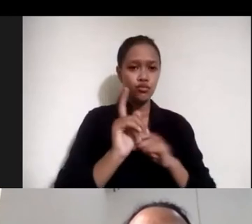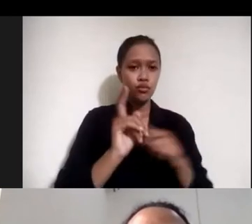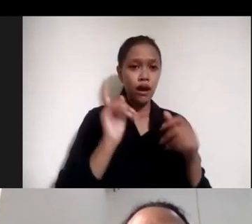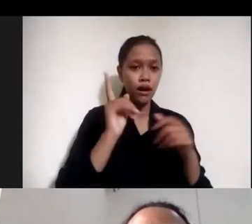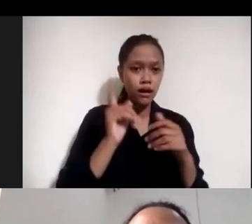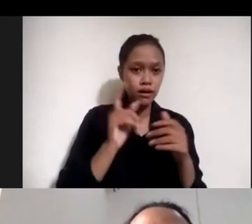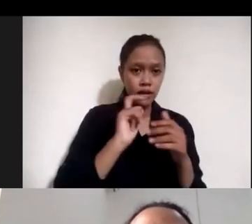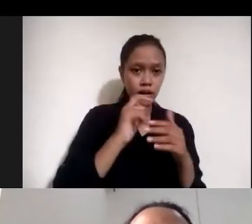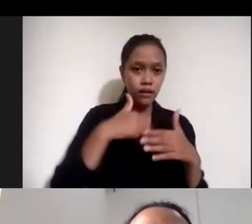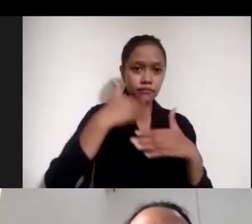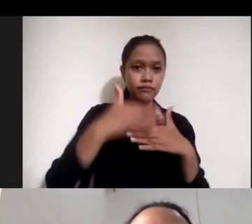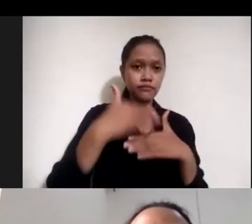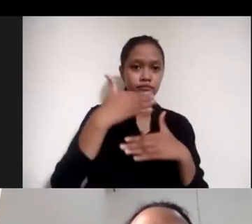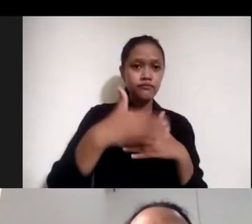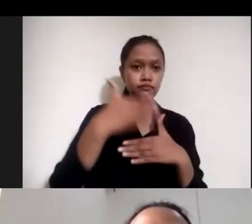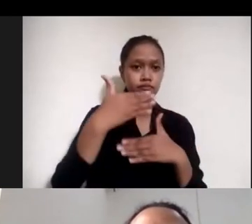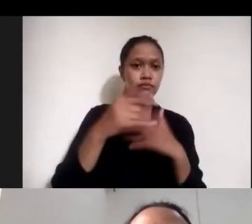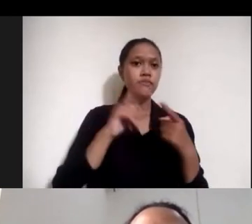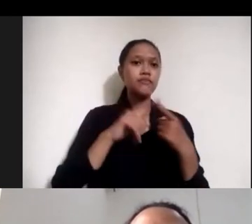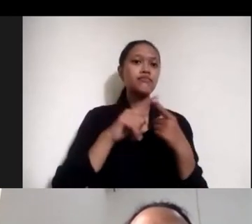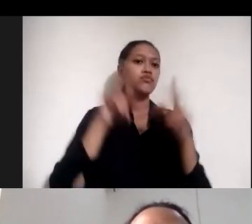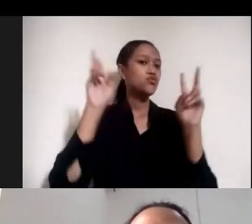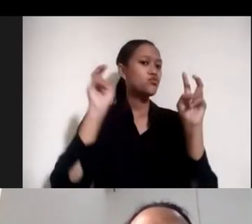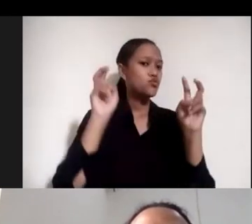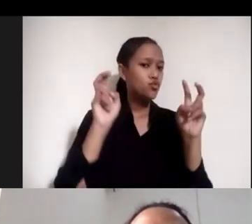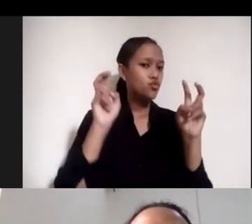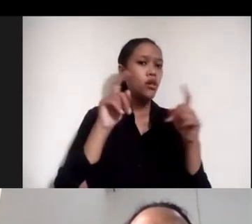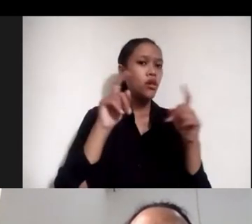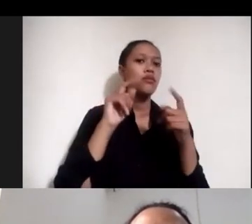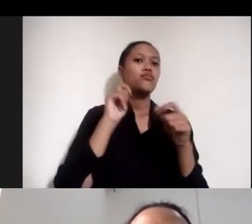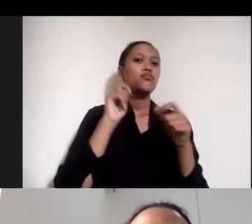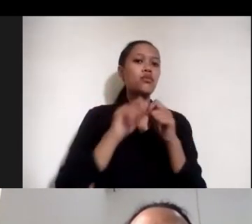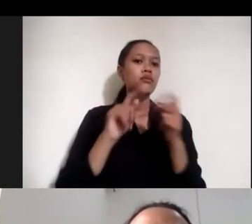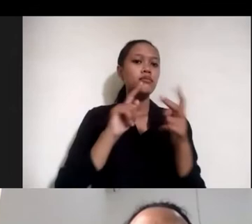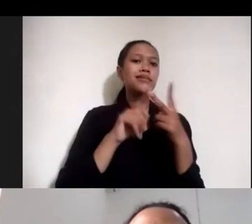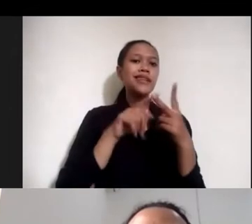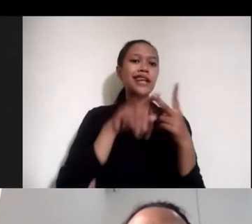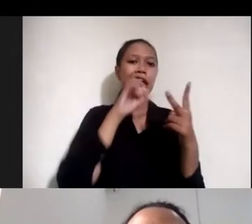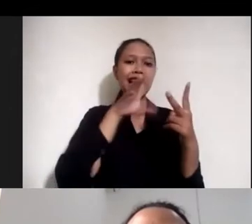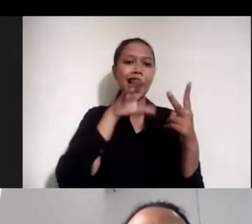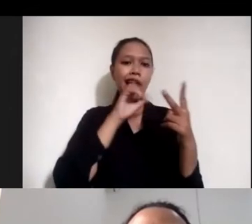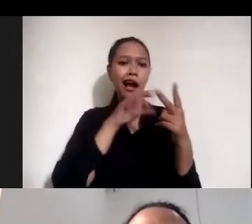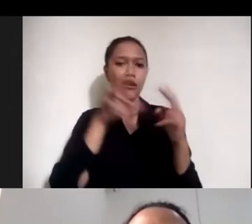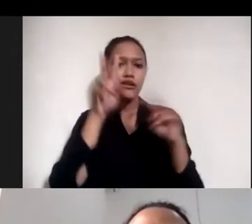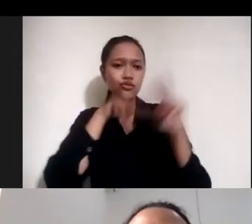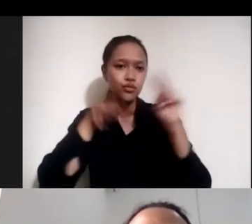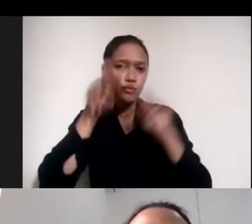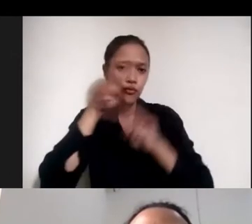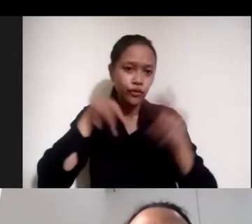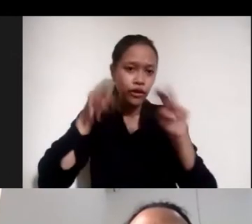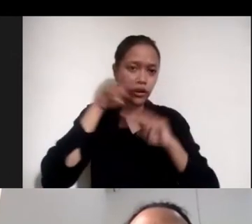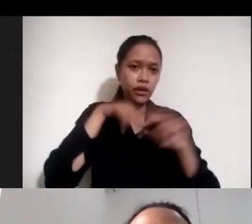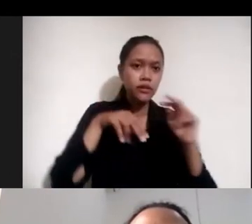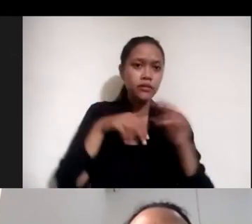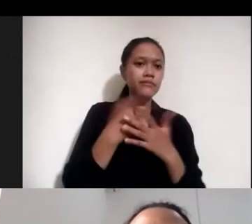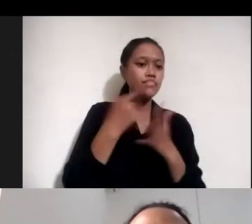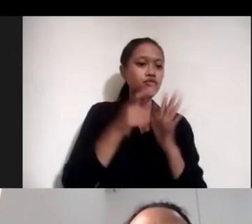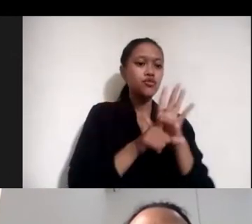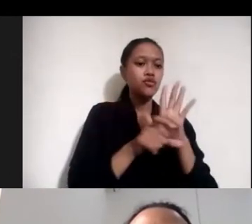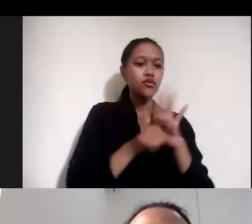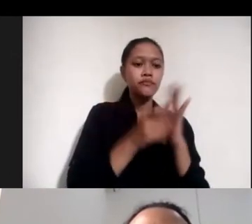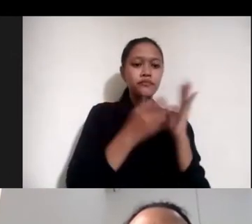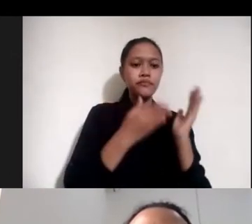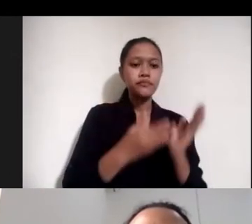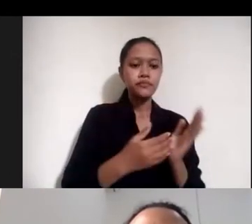mulai ngisi judul kemudian bikin keterangan survei gitu ini contohnya kemudian